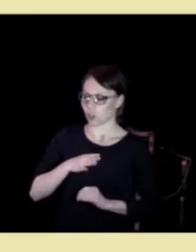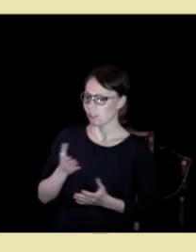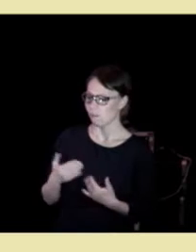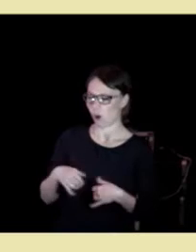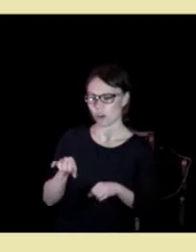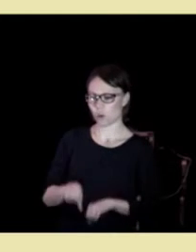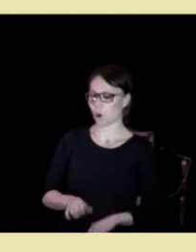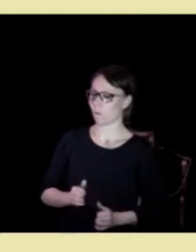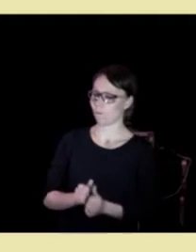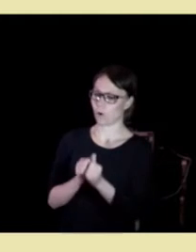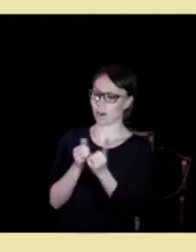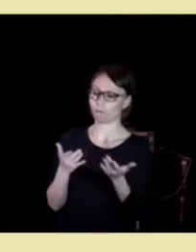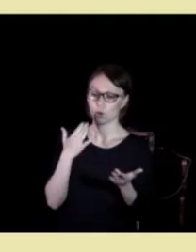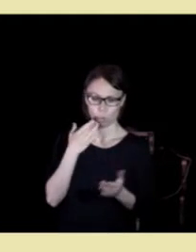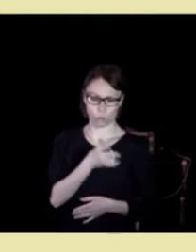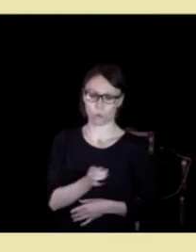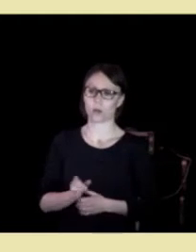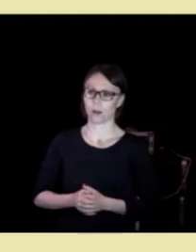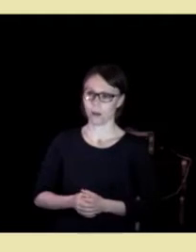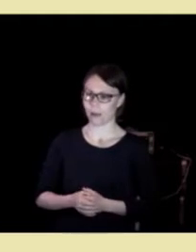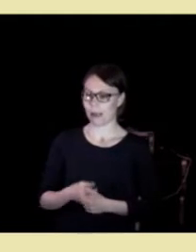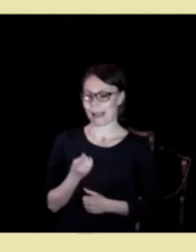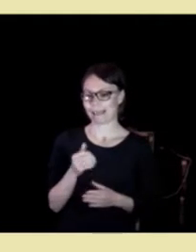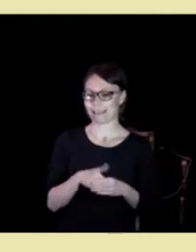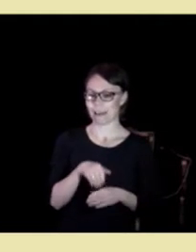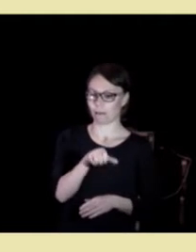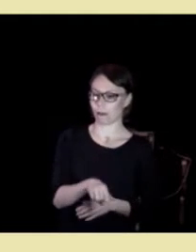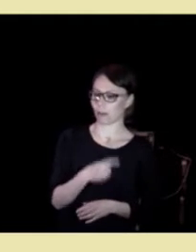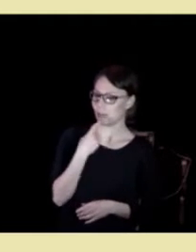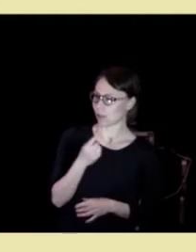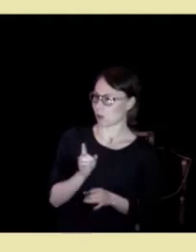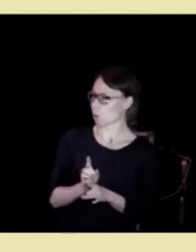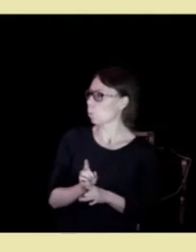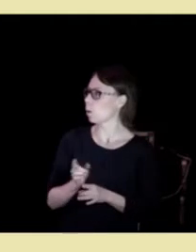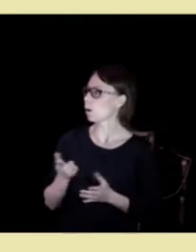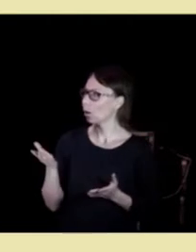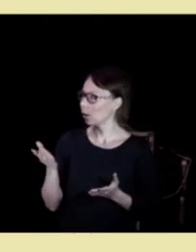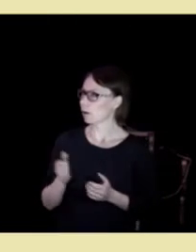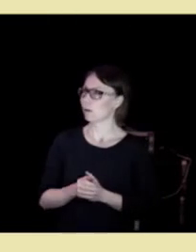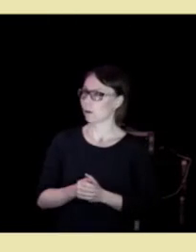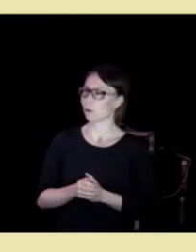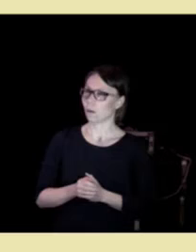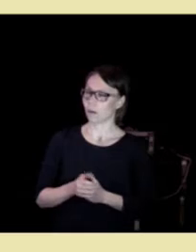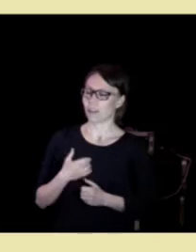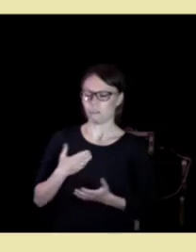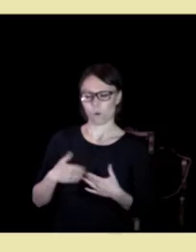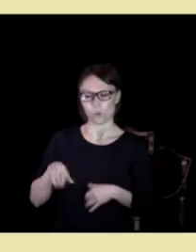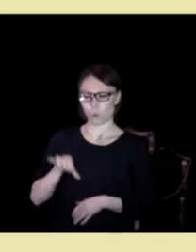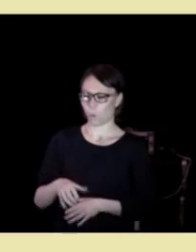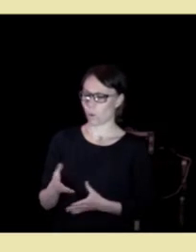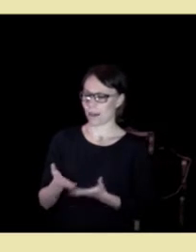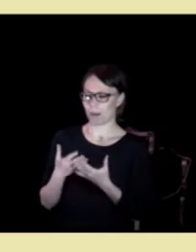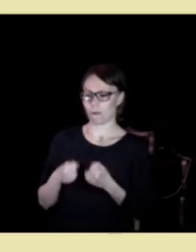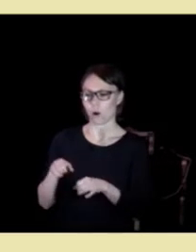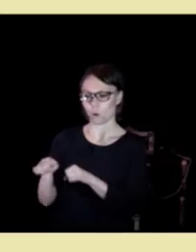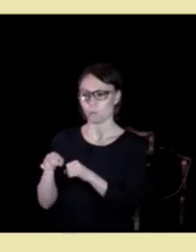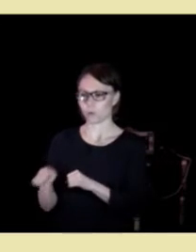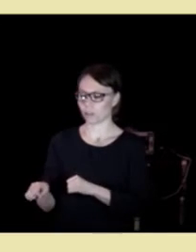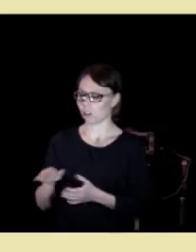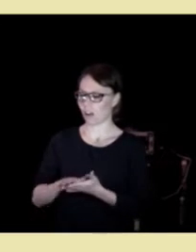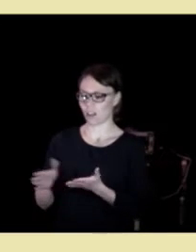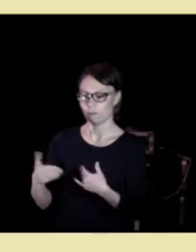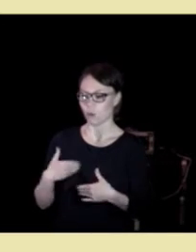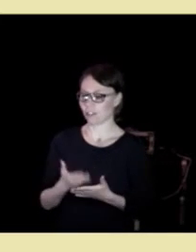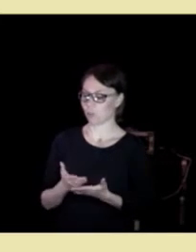for dårlig oppfølging der de bor. En av deltakerne sa det på denne måten jeg har fått dårlig hjelp av kommunen aldri fått